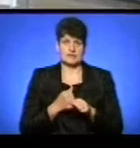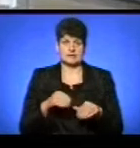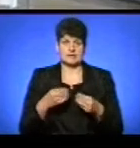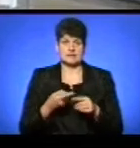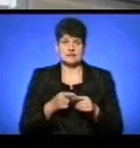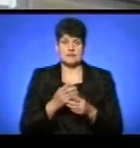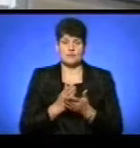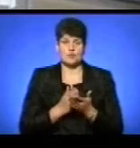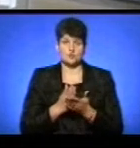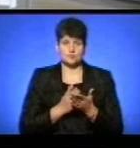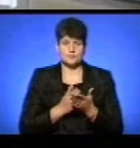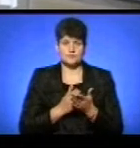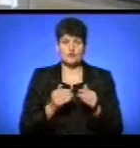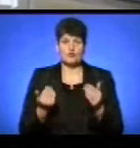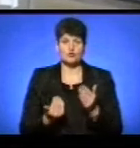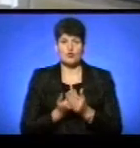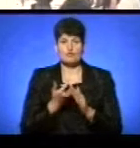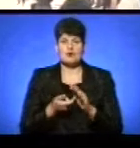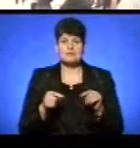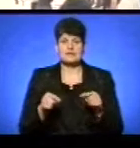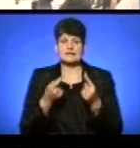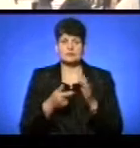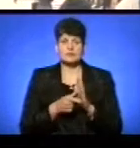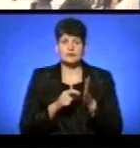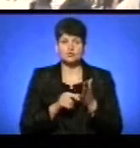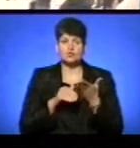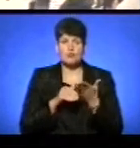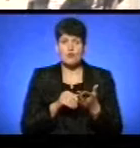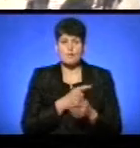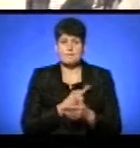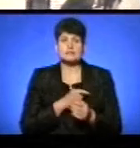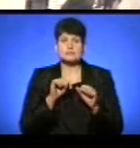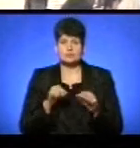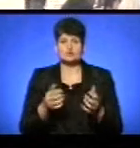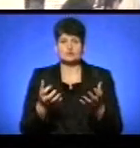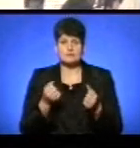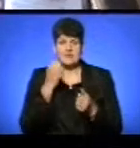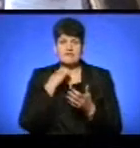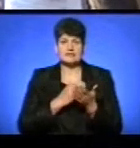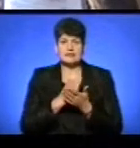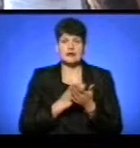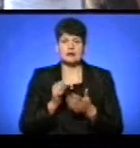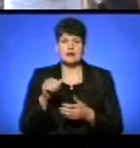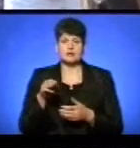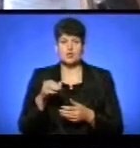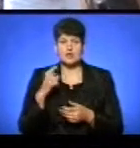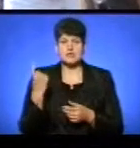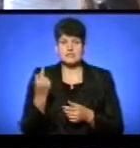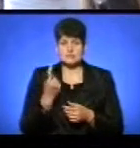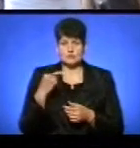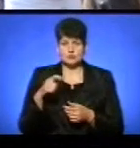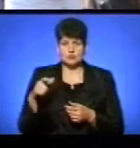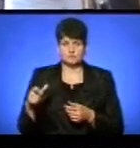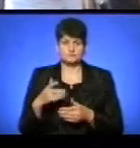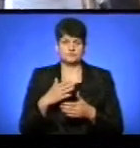послуги. У новому реабілітаційному кабінеті допомогу медиків зможуть отримати ветерани АТО, самотні особи похилого віку